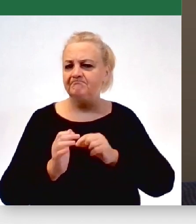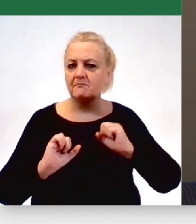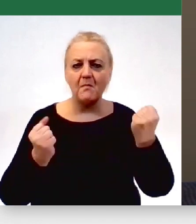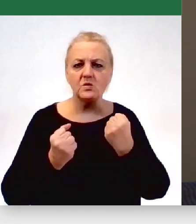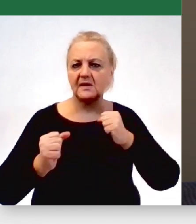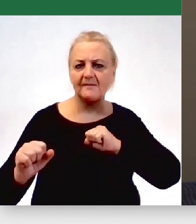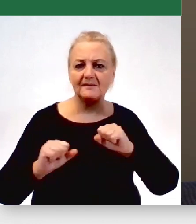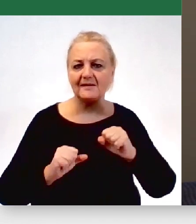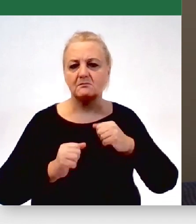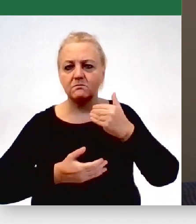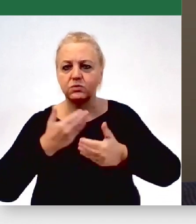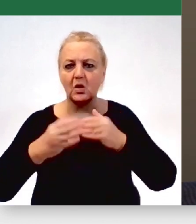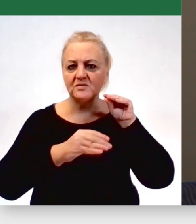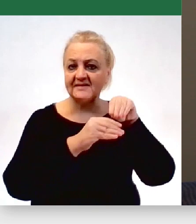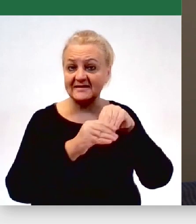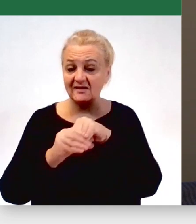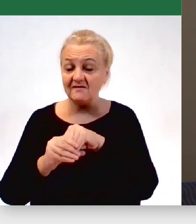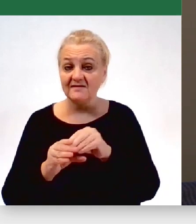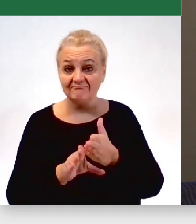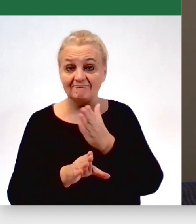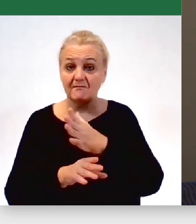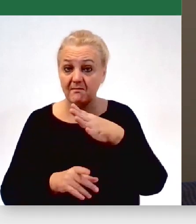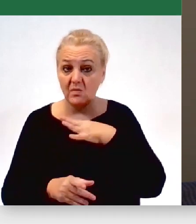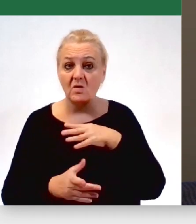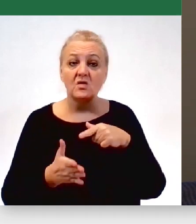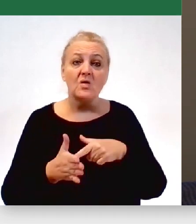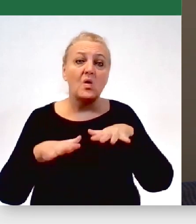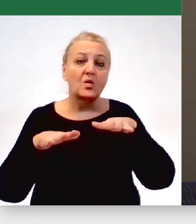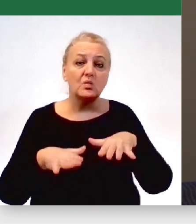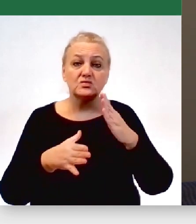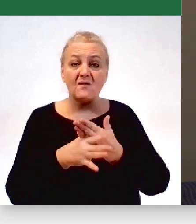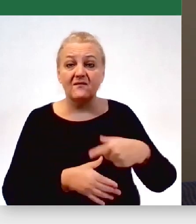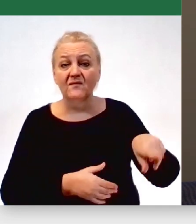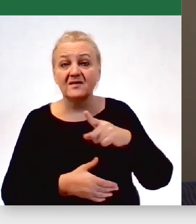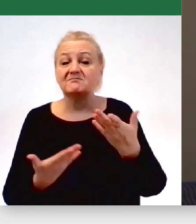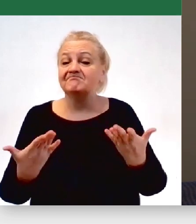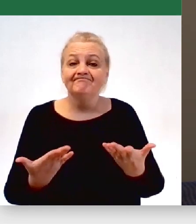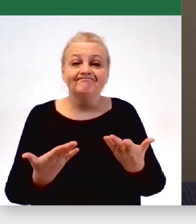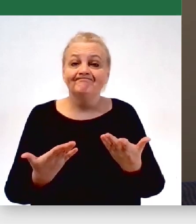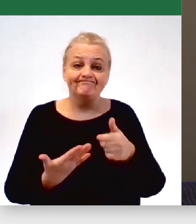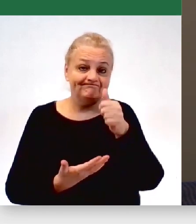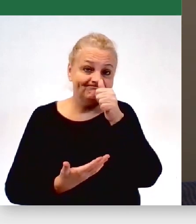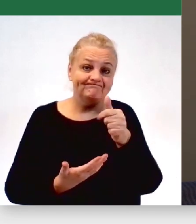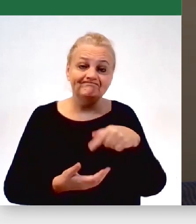procesie inwestycyjnym, to wiele z tych firm po prostu nie doczekałoby